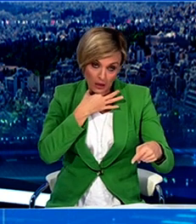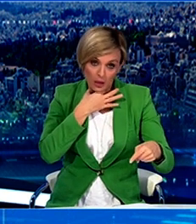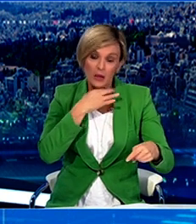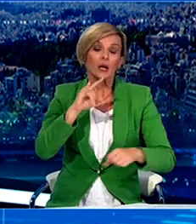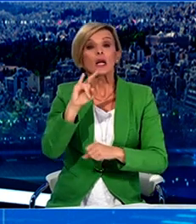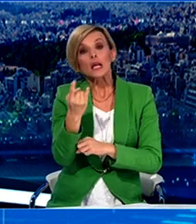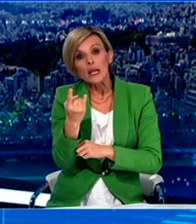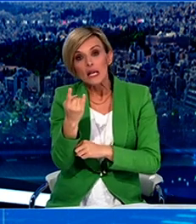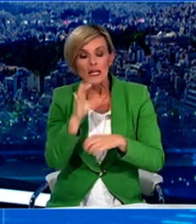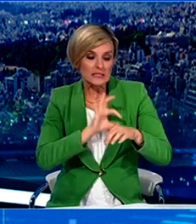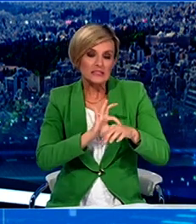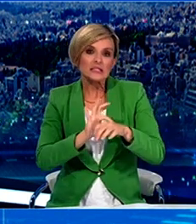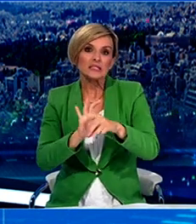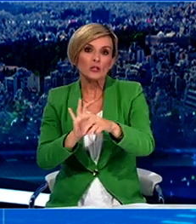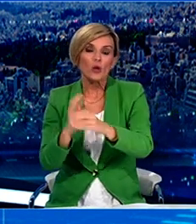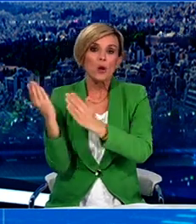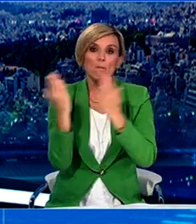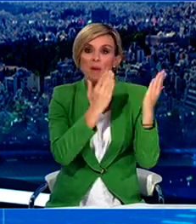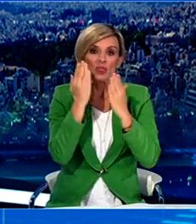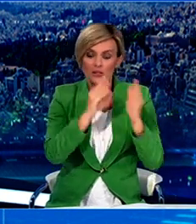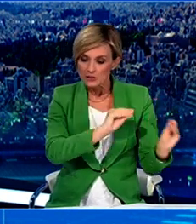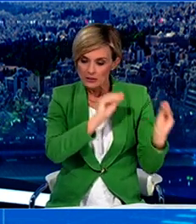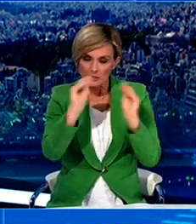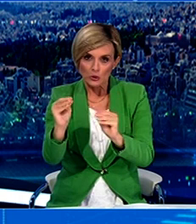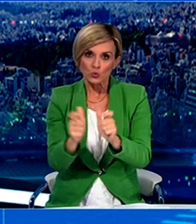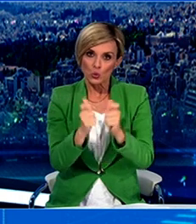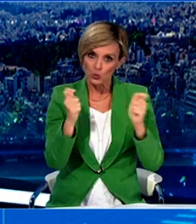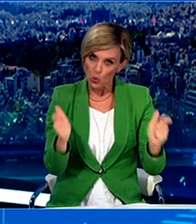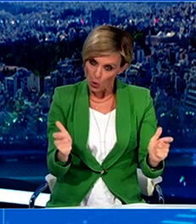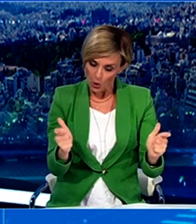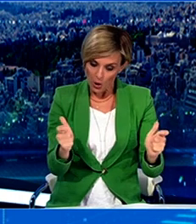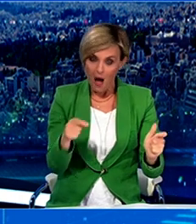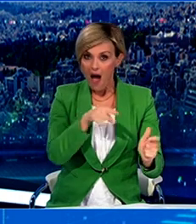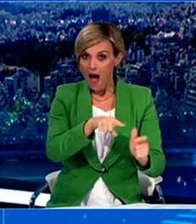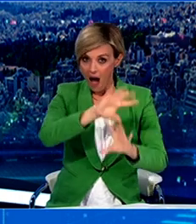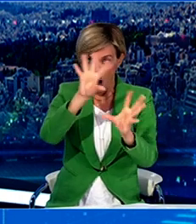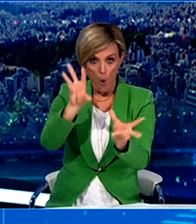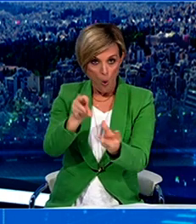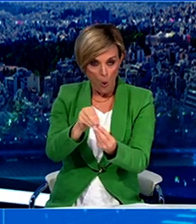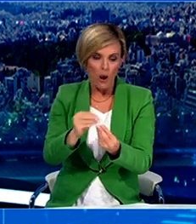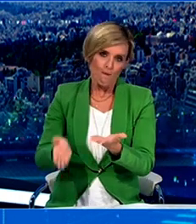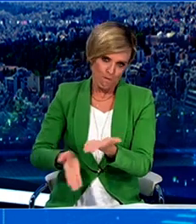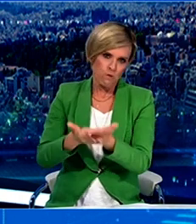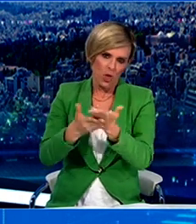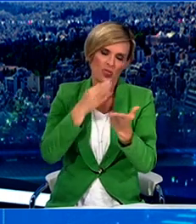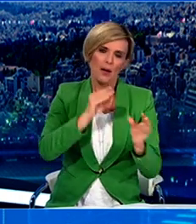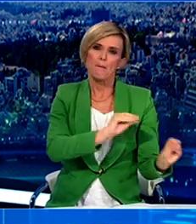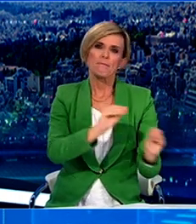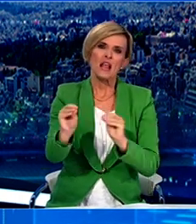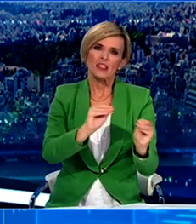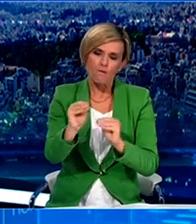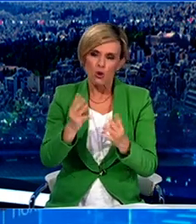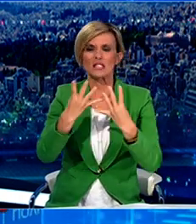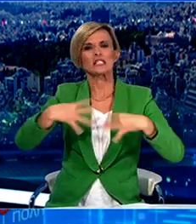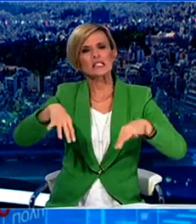ή συνοδεία μαθητού στο σχολείο από γονέα εκειδεμόνα. Σε αυτές τις περιπτώσεις, δηλαδή παροχή βοήθειας, μεταφοράς, συζύγους, συγγενούς,